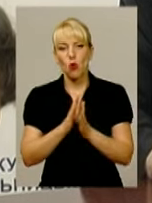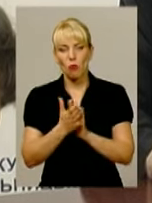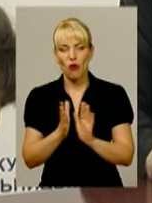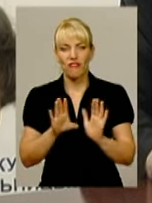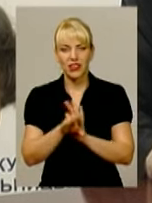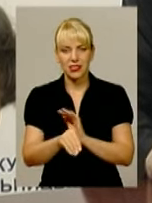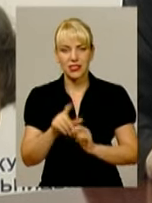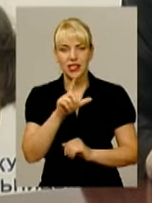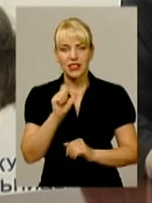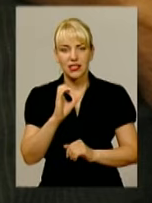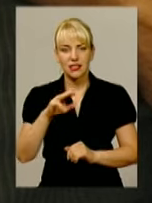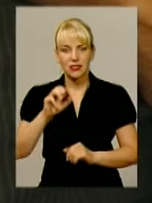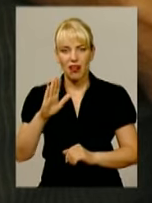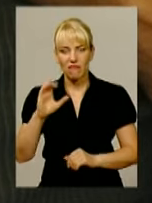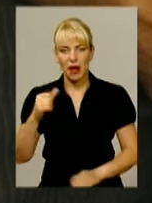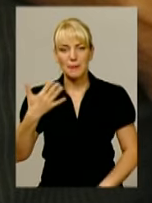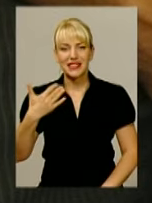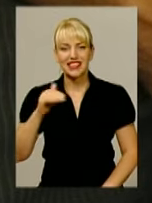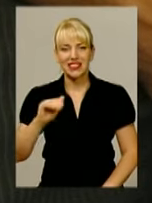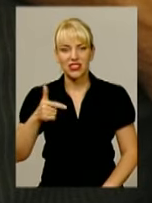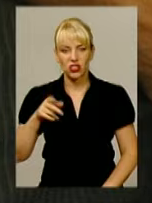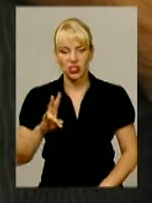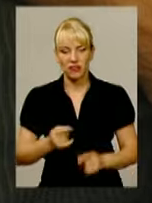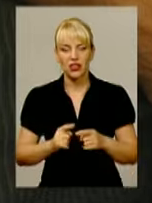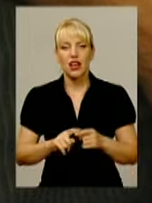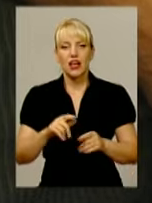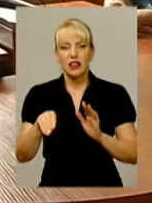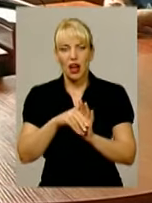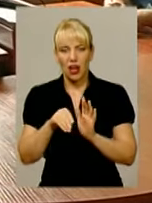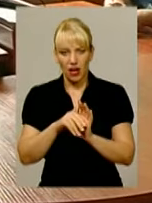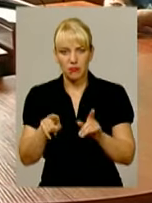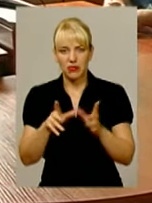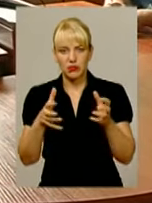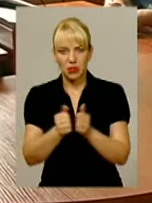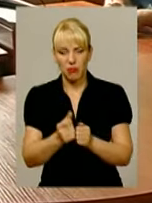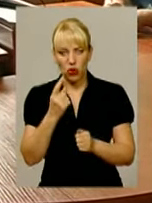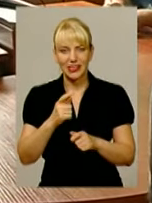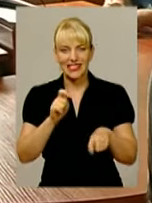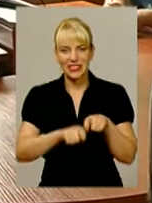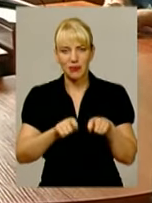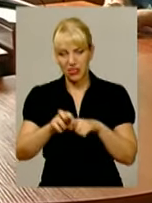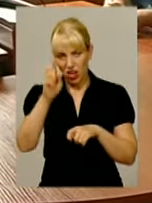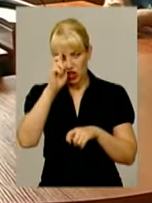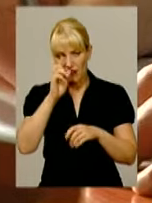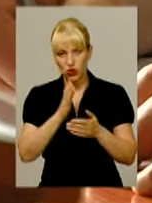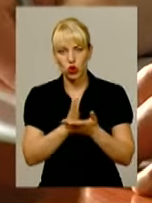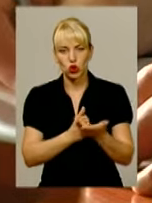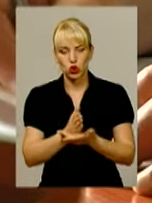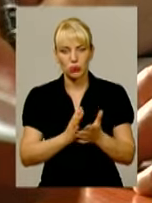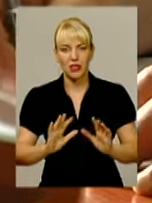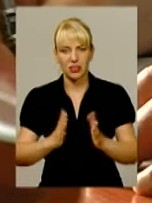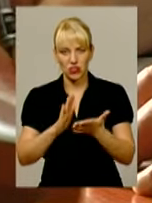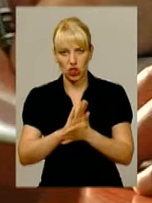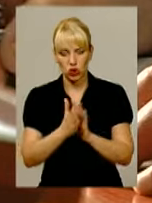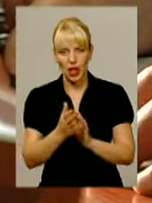у сумі 50 тисяч гривень. На хабарі погорів і один з інспекторів Державної служби з надзвичайних ситуацій. Йому підприємець